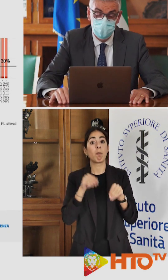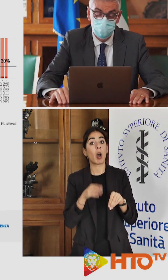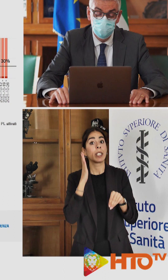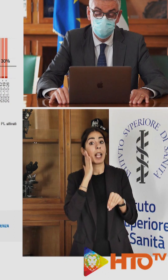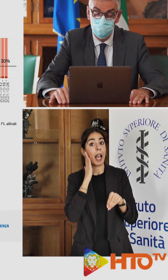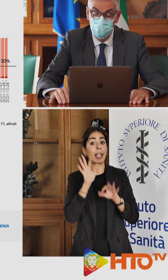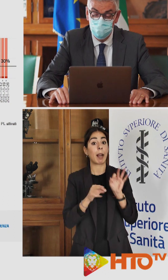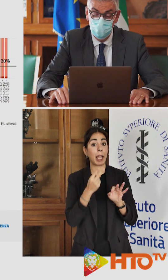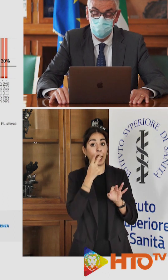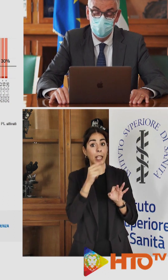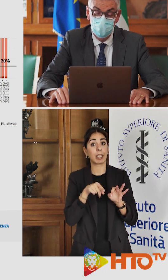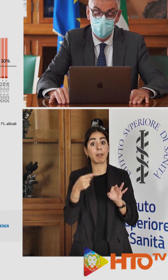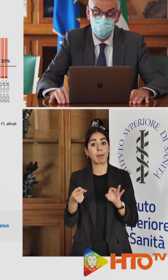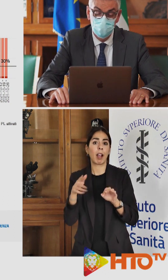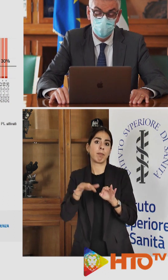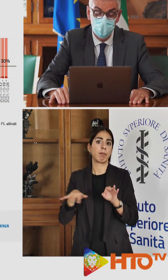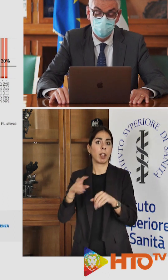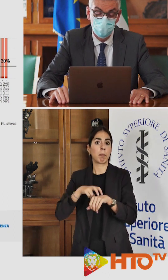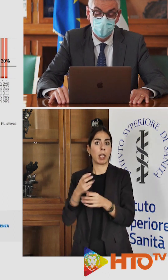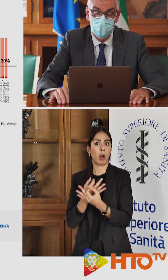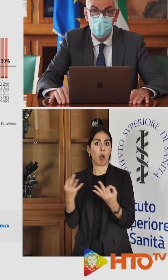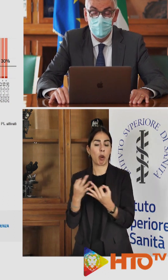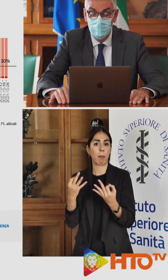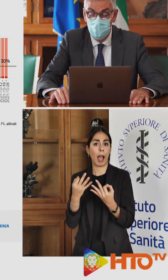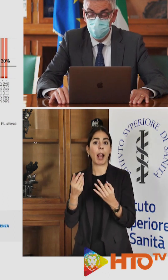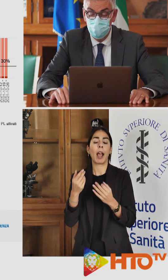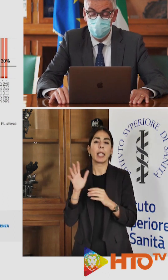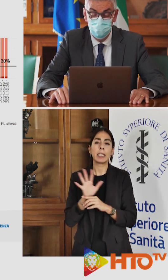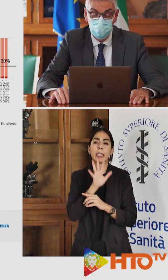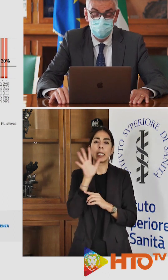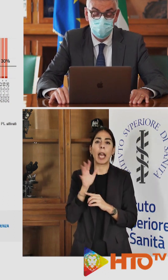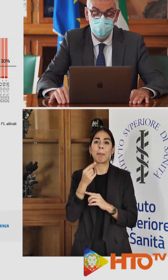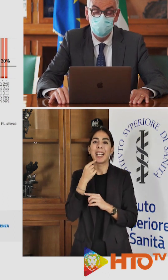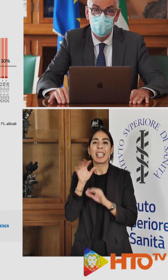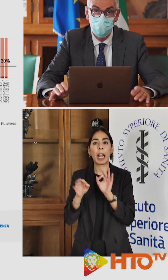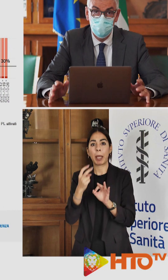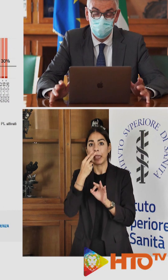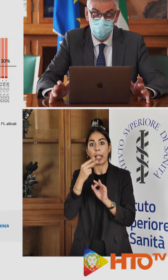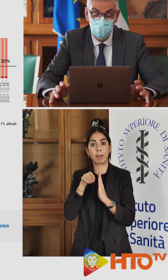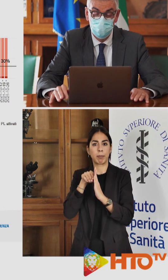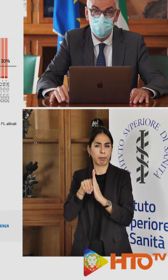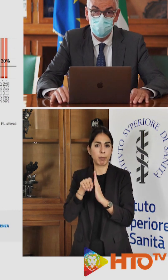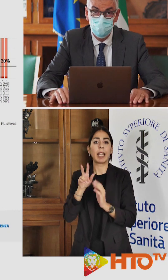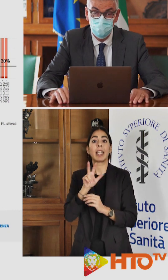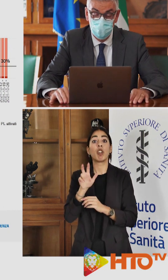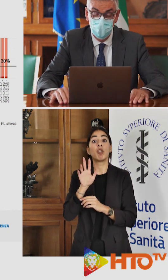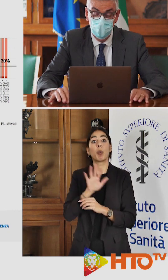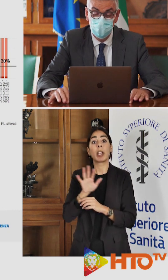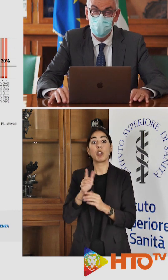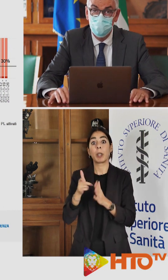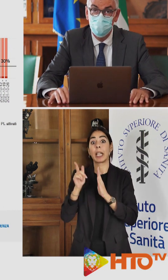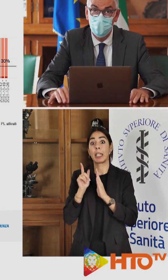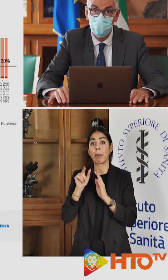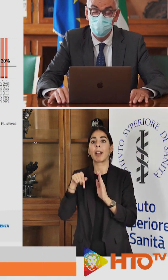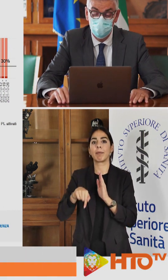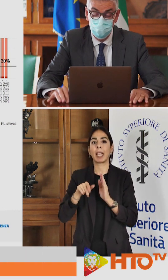stabilizzati, sono in leggerissima decrescita per quanto riguarda le persone in terapia intensiva, da 355 la scorsa settimana